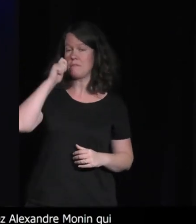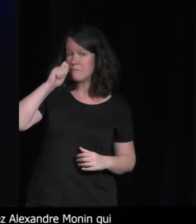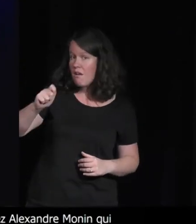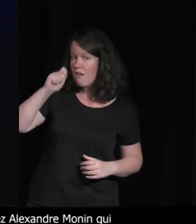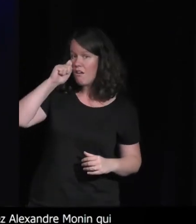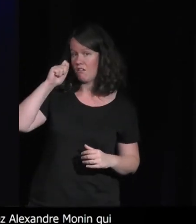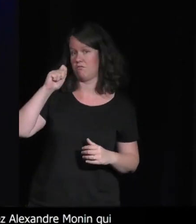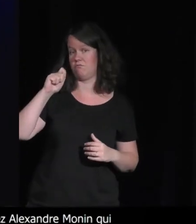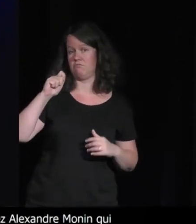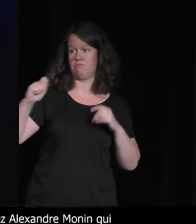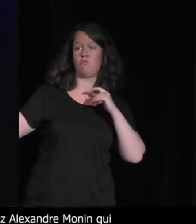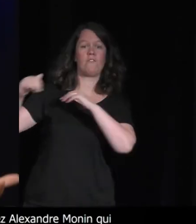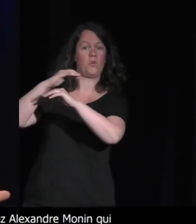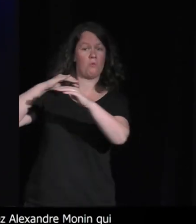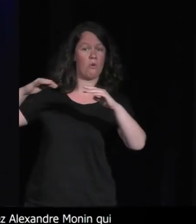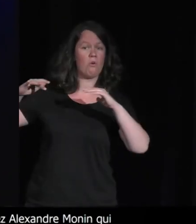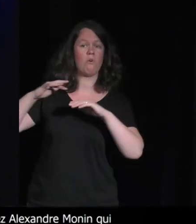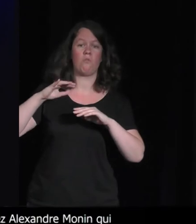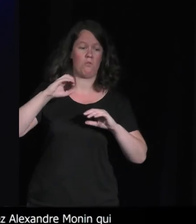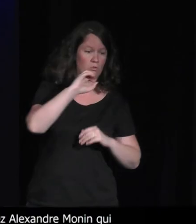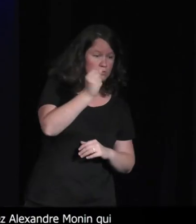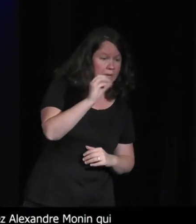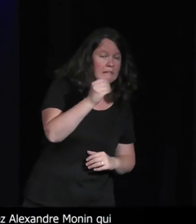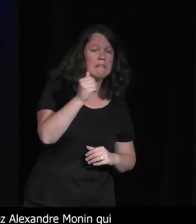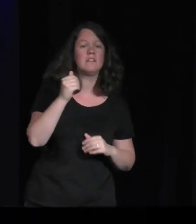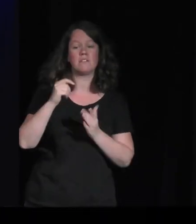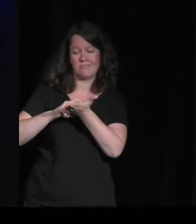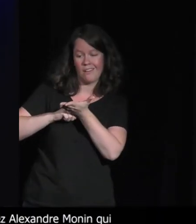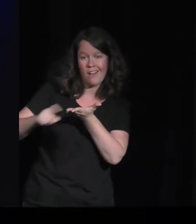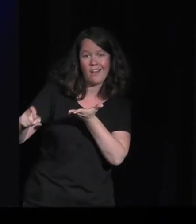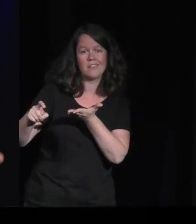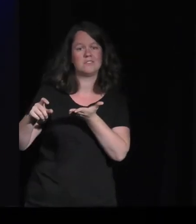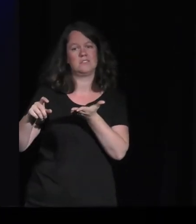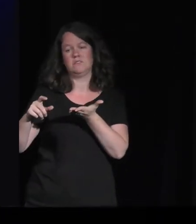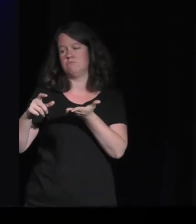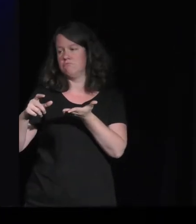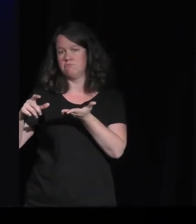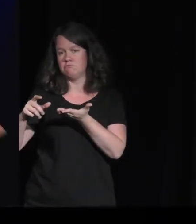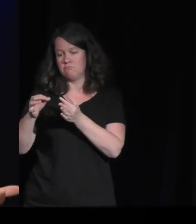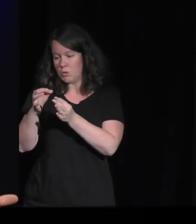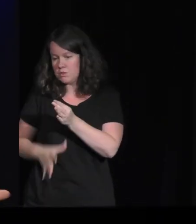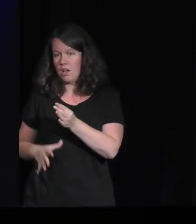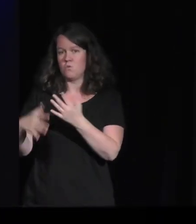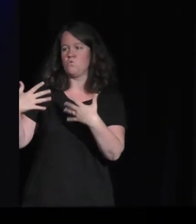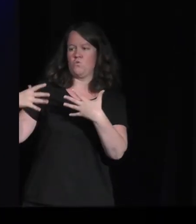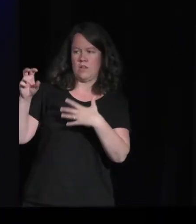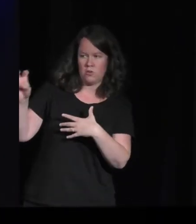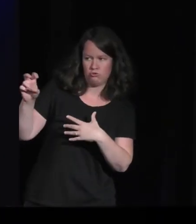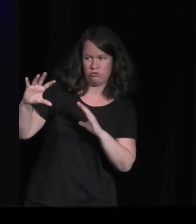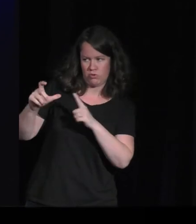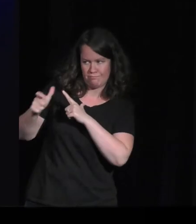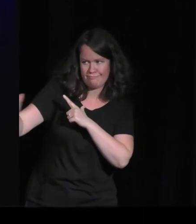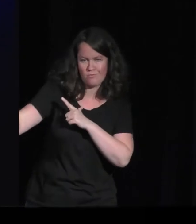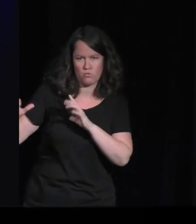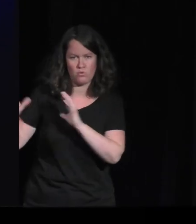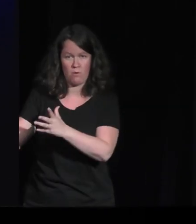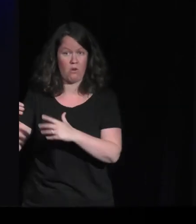'environnement et numérique et d'empreintes environnementales du numérique. Je suis allé relire tout un ensemble de papiers. Peut-être